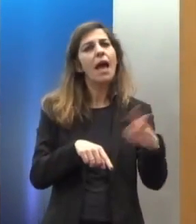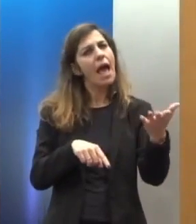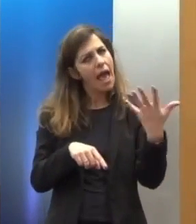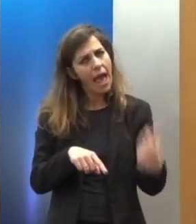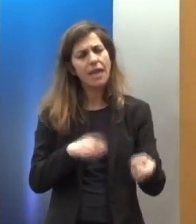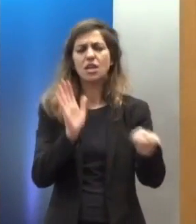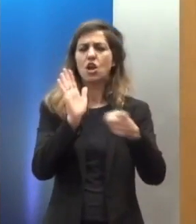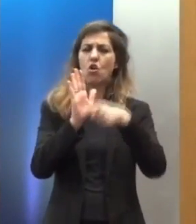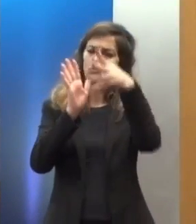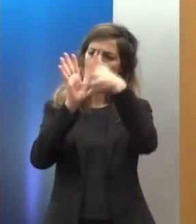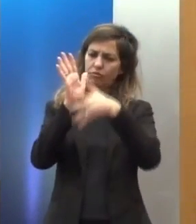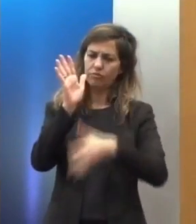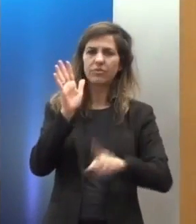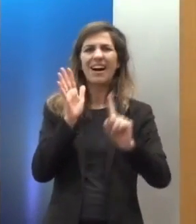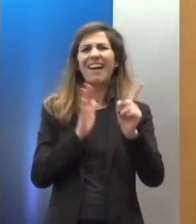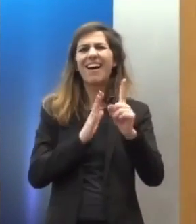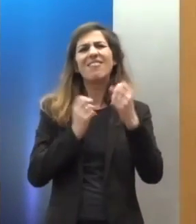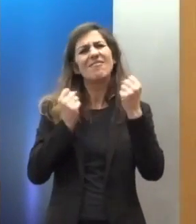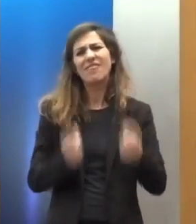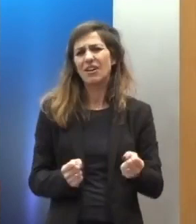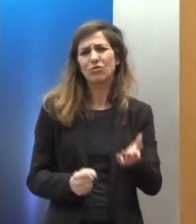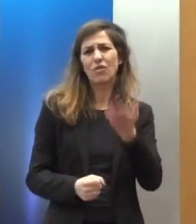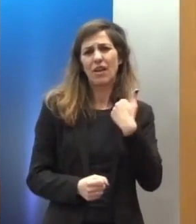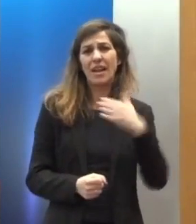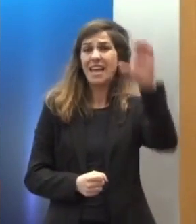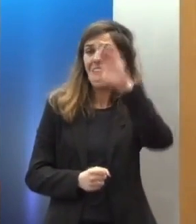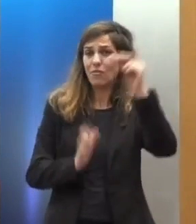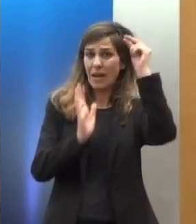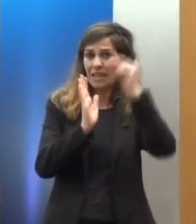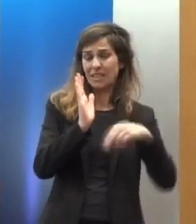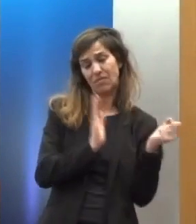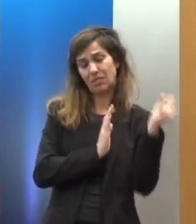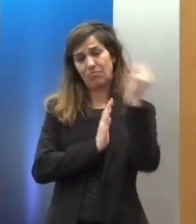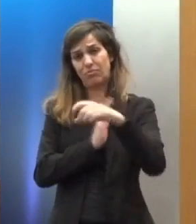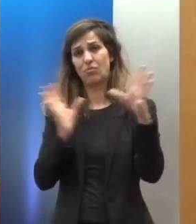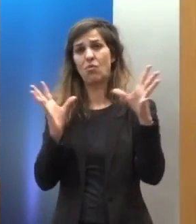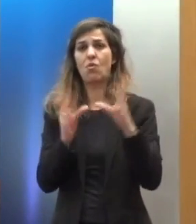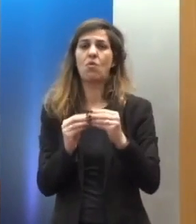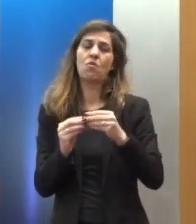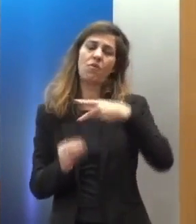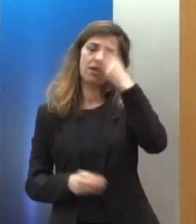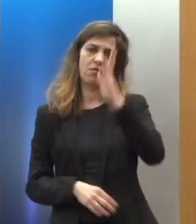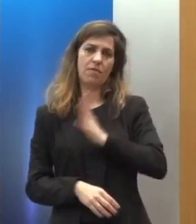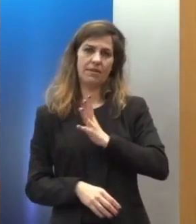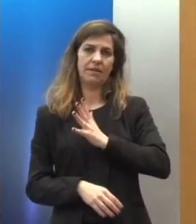έχει την ίδια νομική βαρύτητα και δικαστική προστασία με την Ευρωπαϊκή Σύμβαση για τα Δικαιώματα του Ανθρώπου.